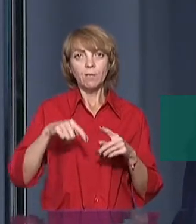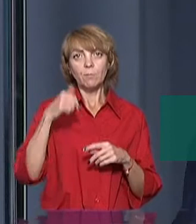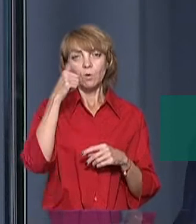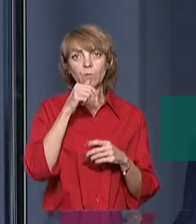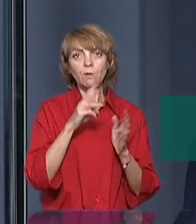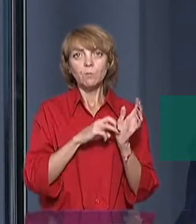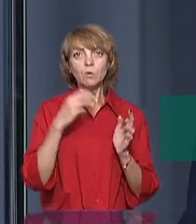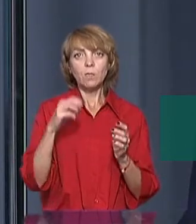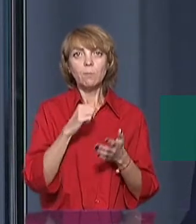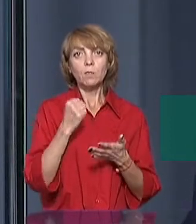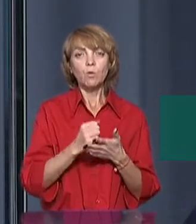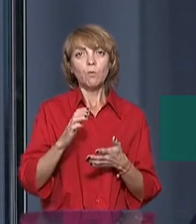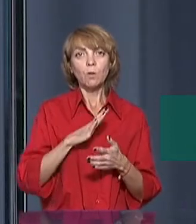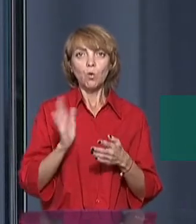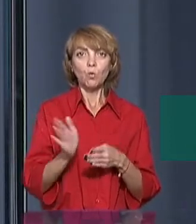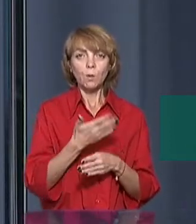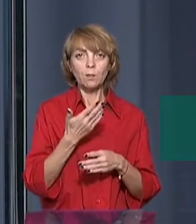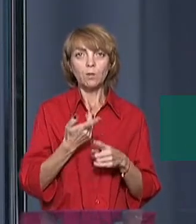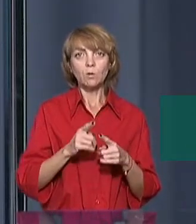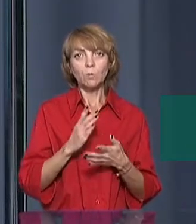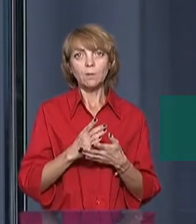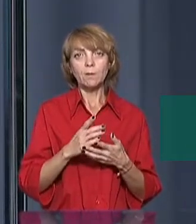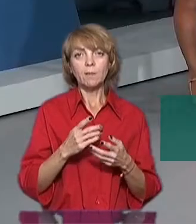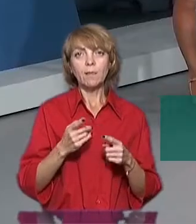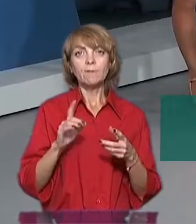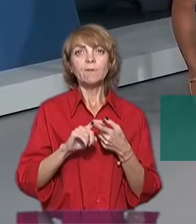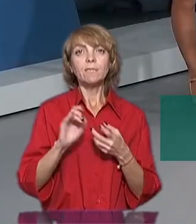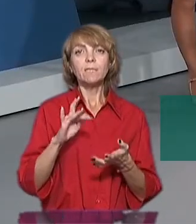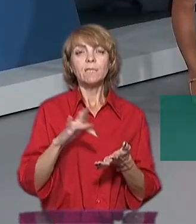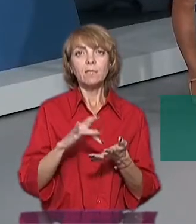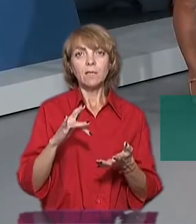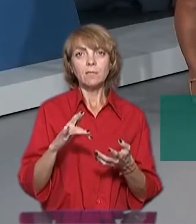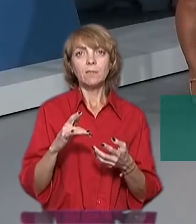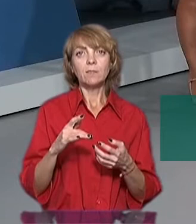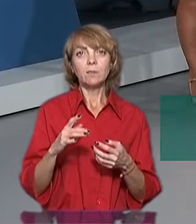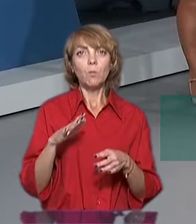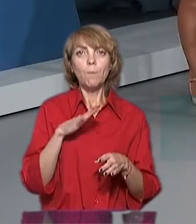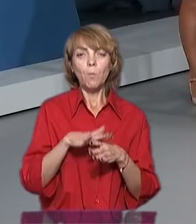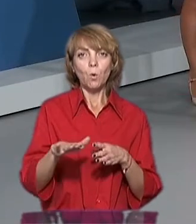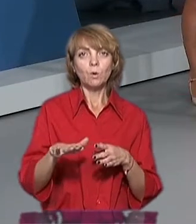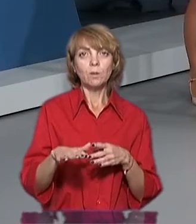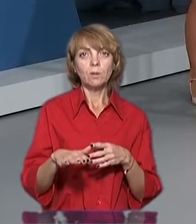830-я постановлення була вбрана. Тобто, в связи с централізацією, то есть полна